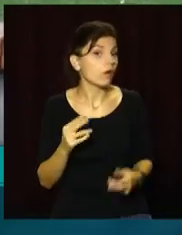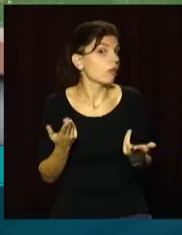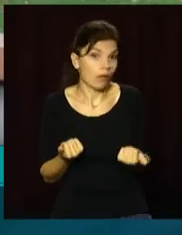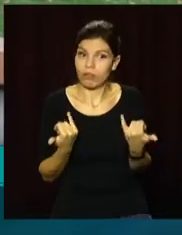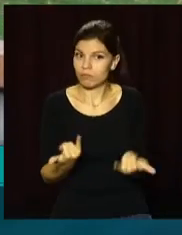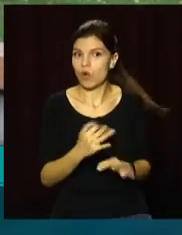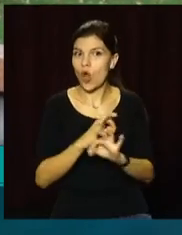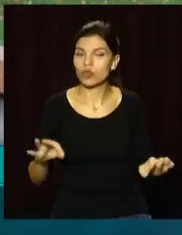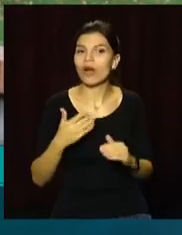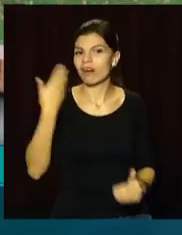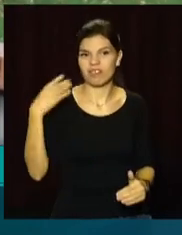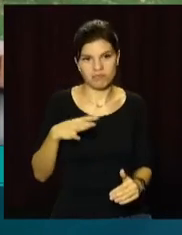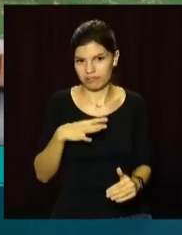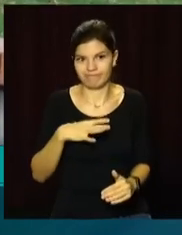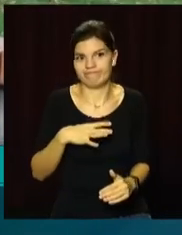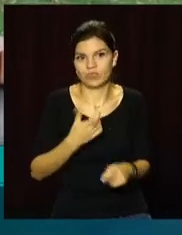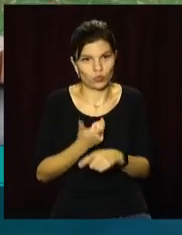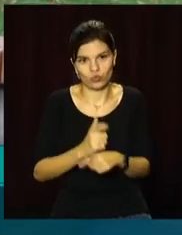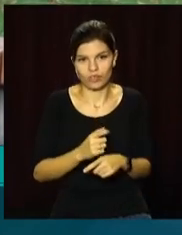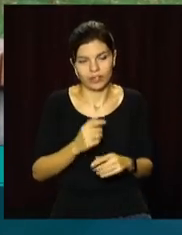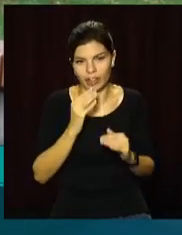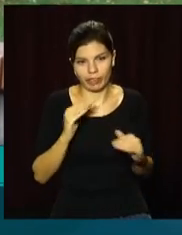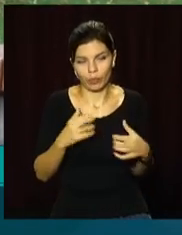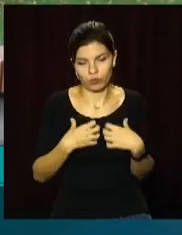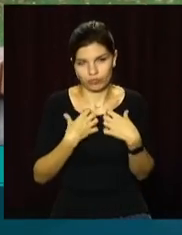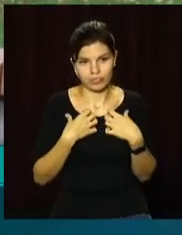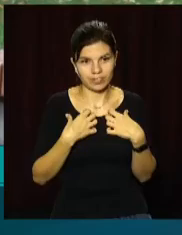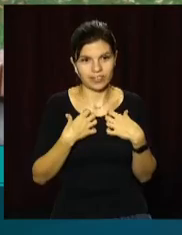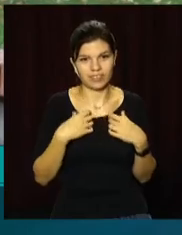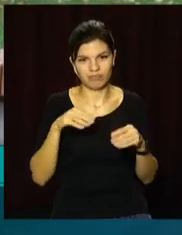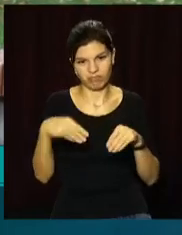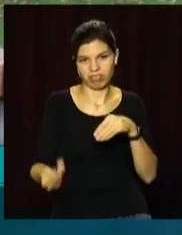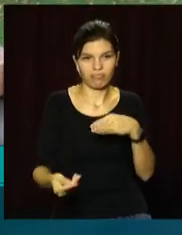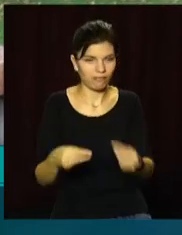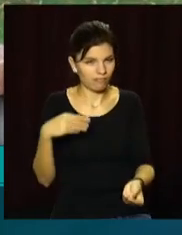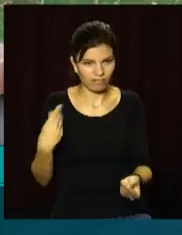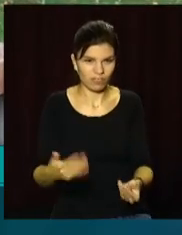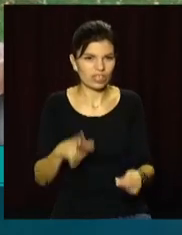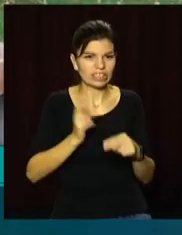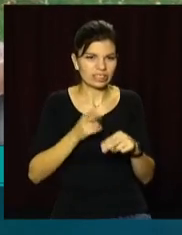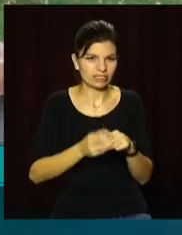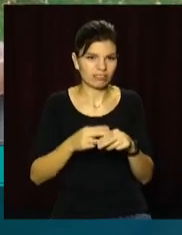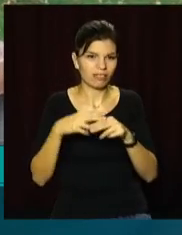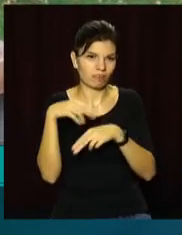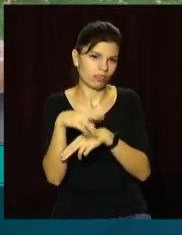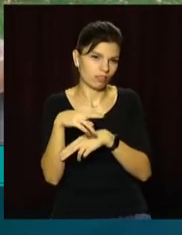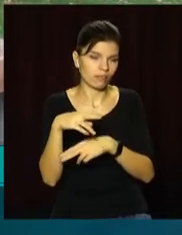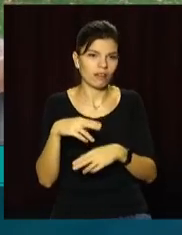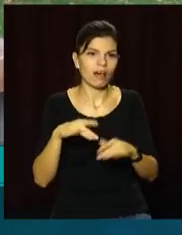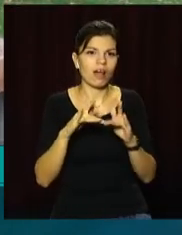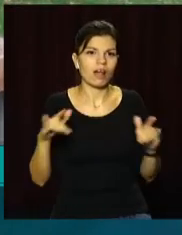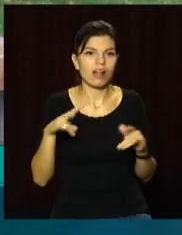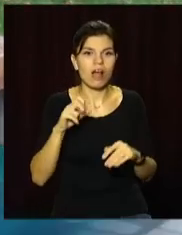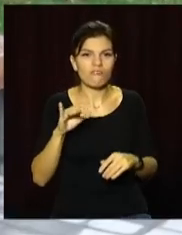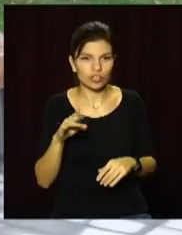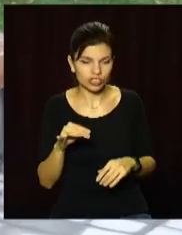отлично. Те, що було, це був, звичайно, тихий ужас. Развалені парапетики, розвалені металічні лавочки